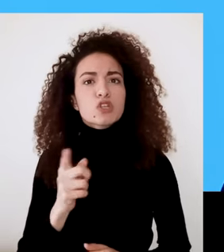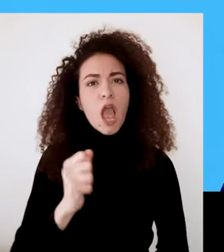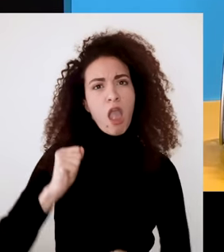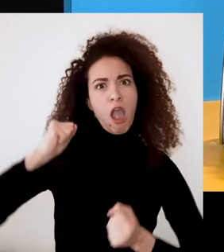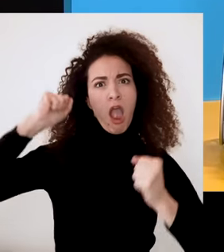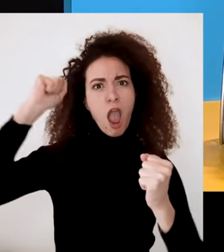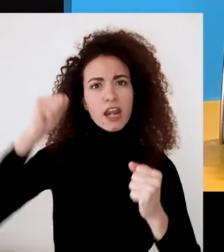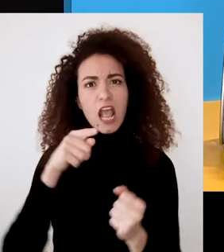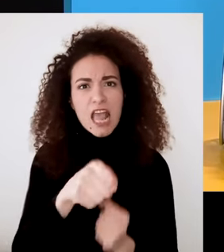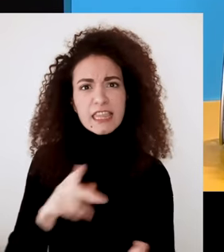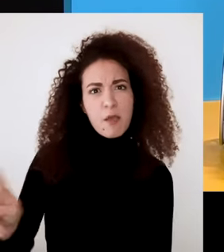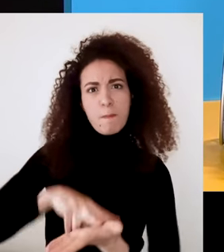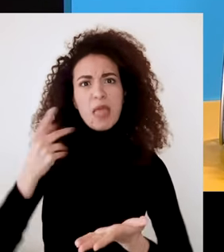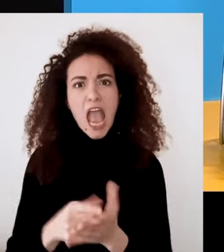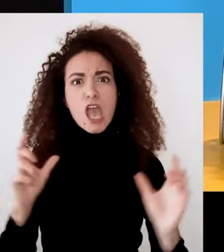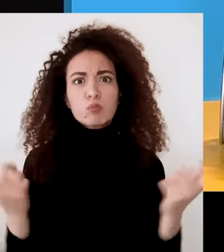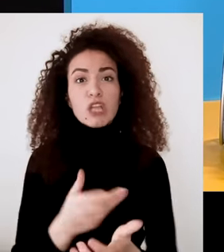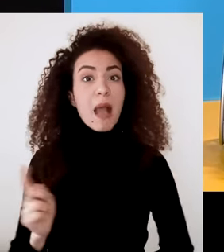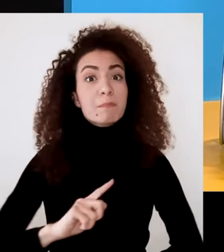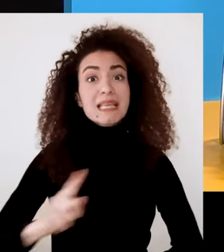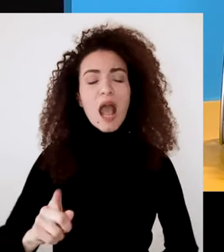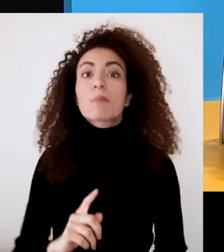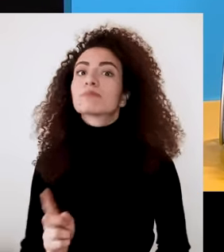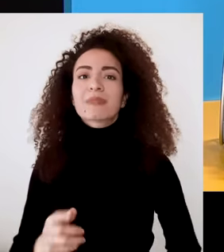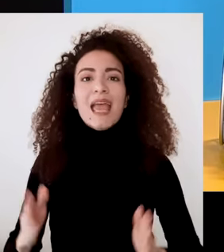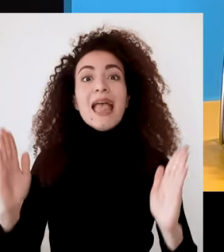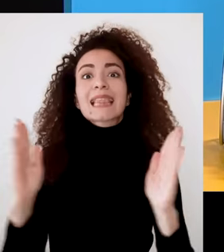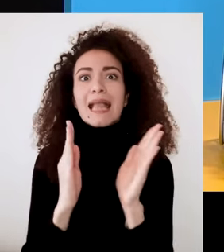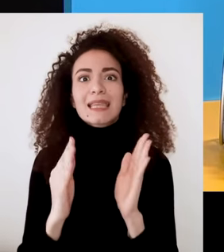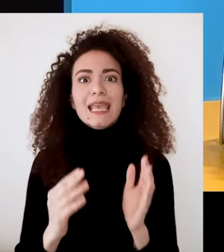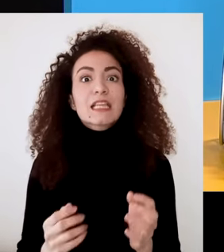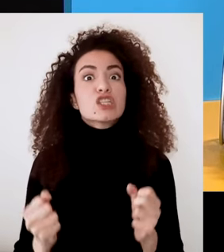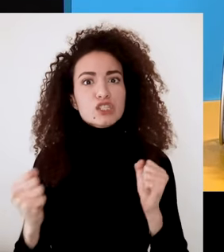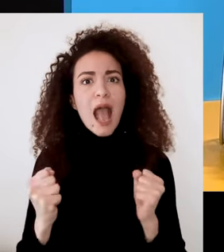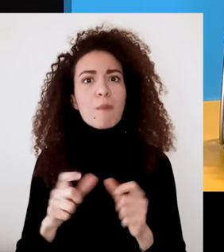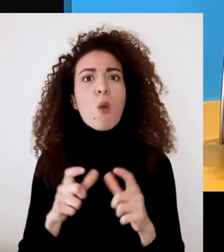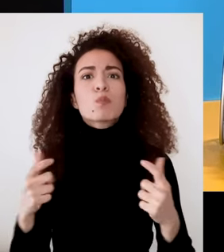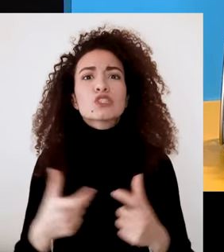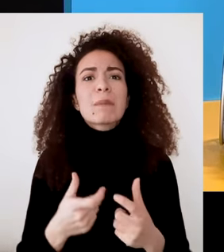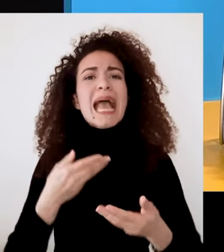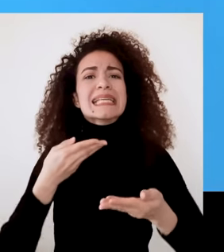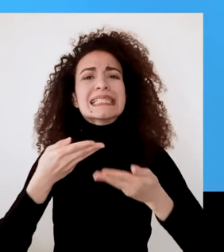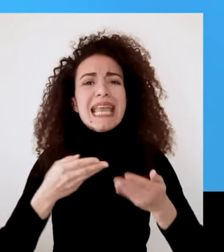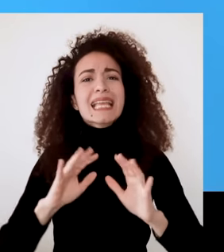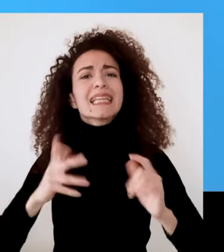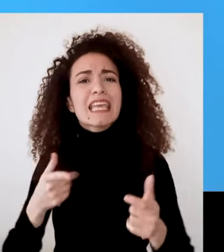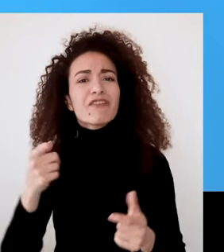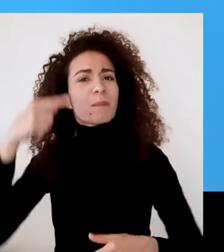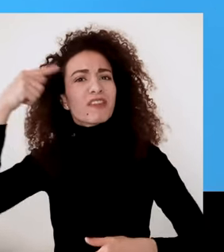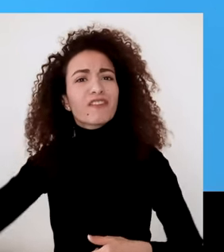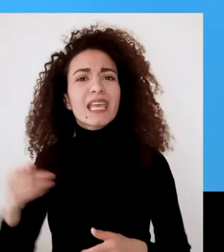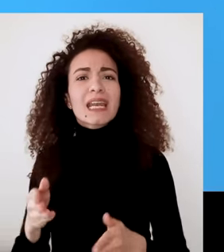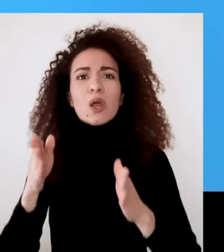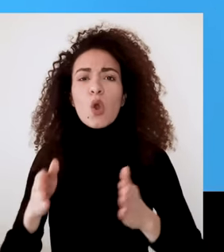بأحلامنا ما بنطلب منك تكون المرأة الخارقة لأن التحديات اللي بتواجهك هي تحديات هيكلية منتصلة